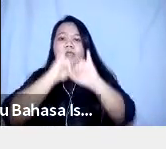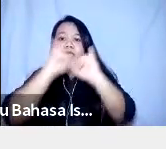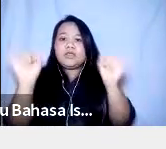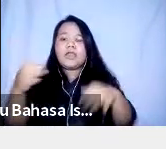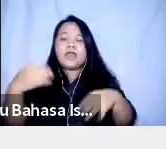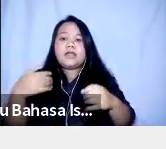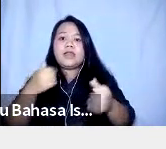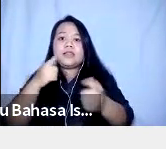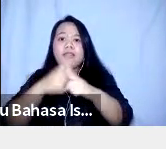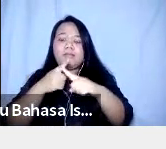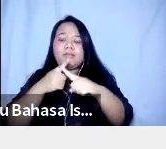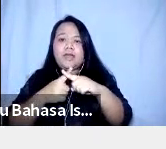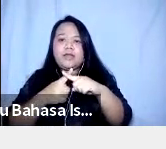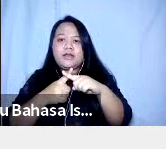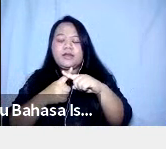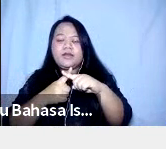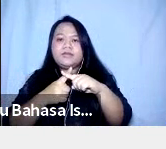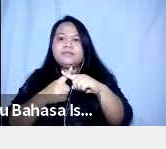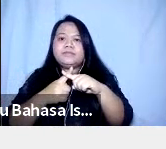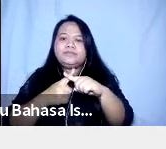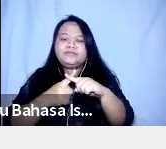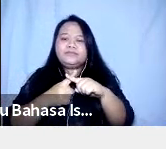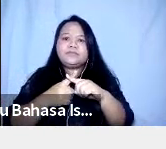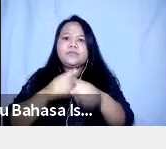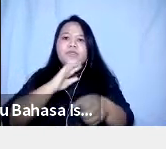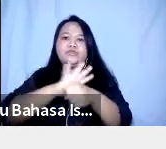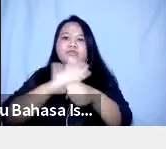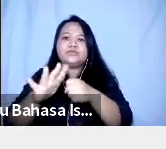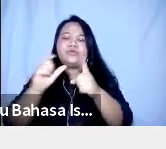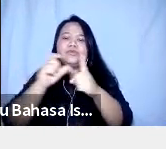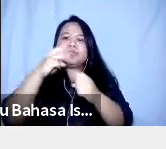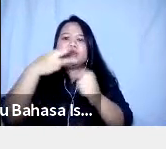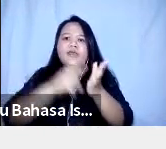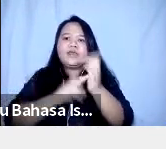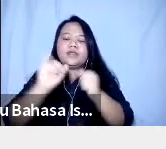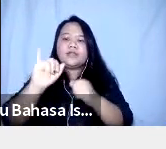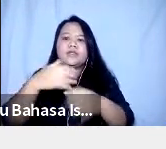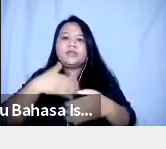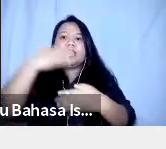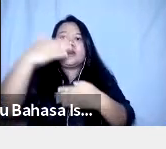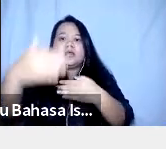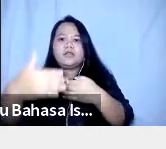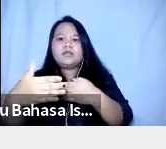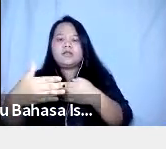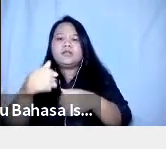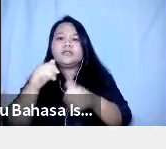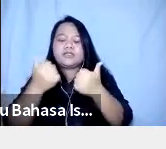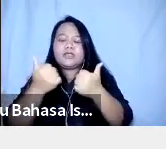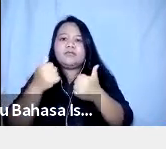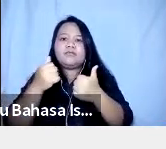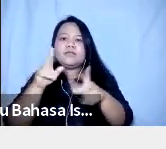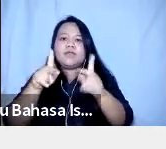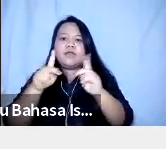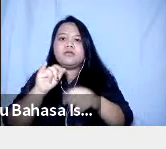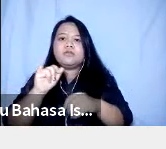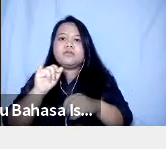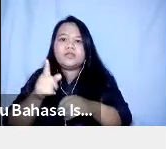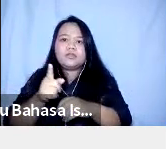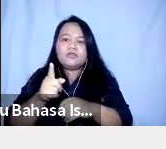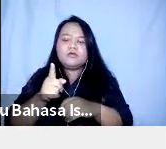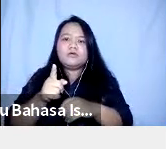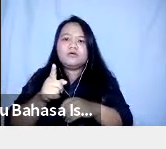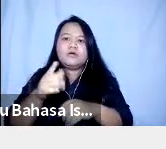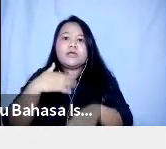Tambahan Cukup Denny Silahkan Lanjut Siap Kalau Begitu Kami Sangat